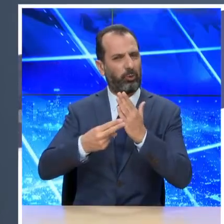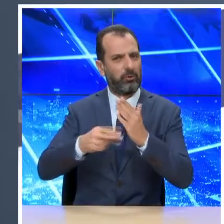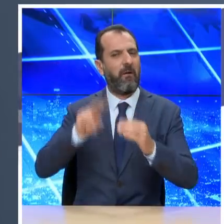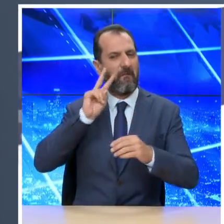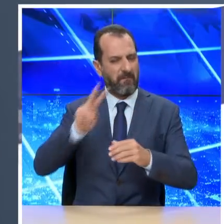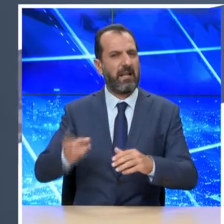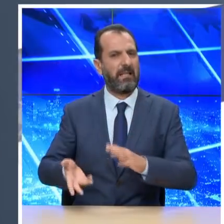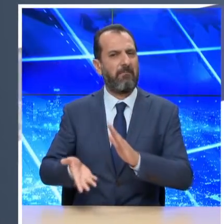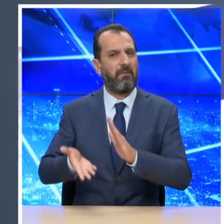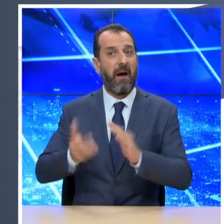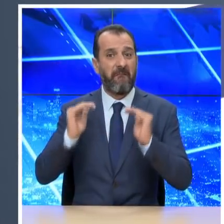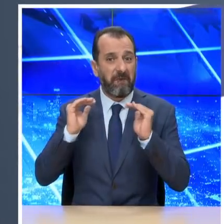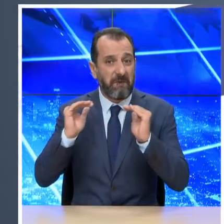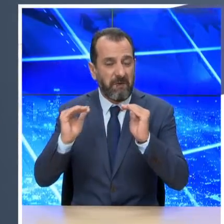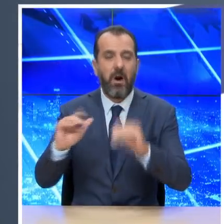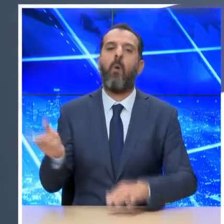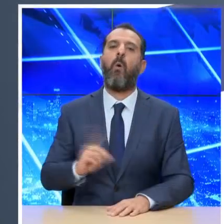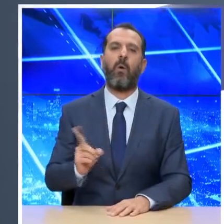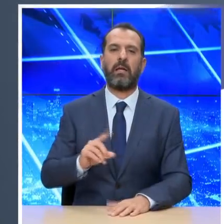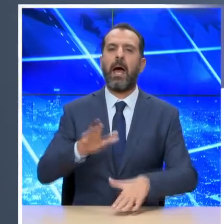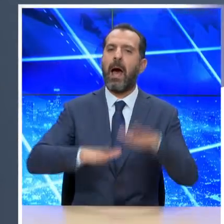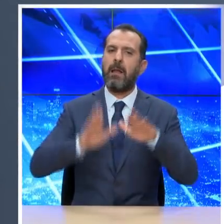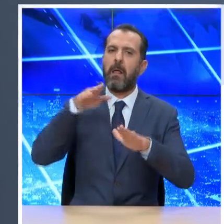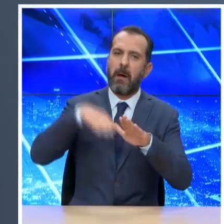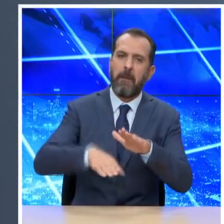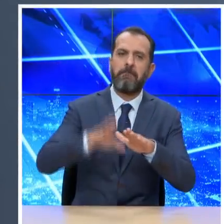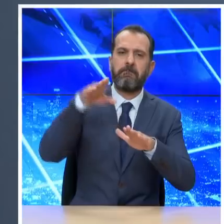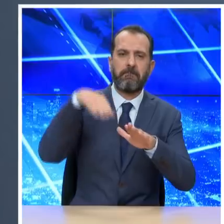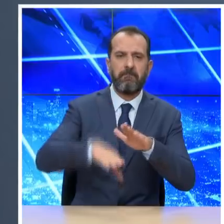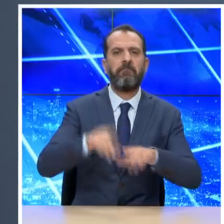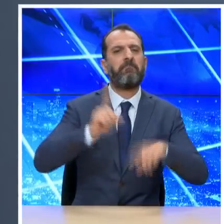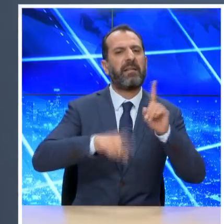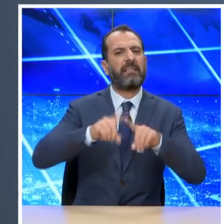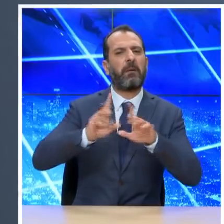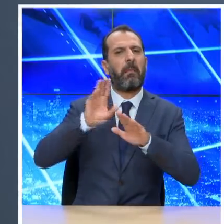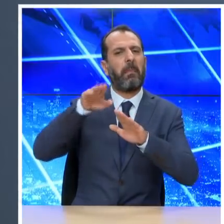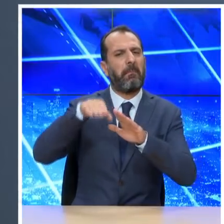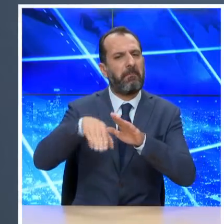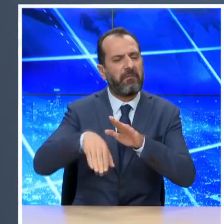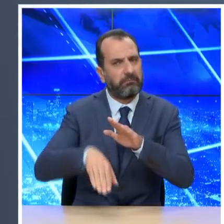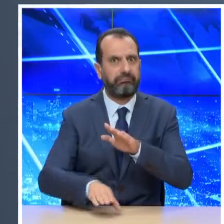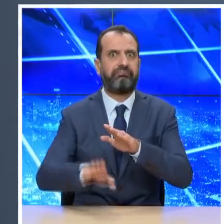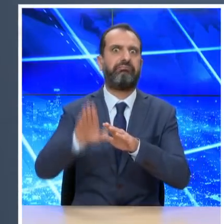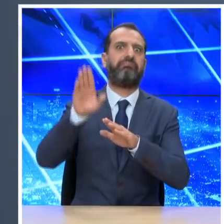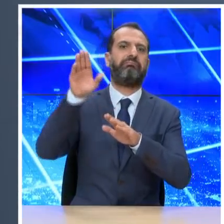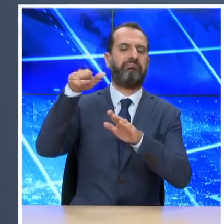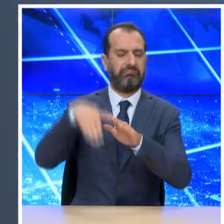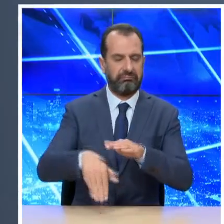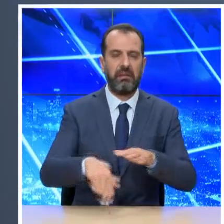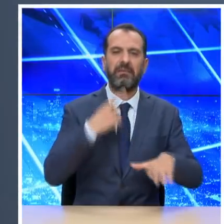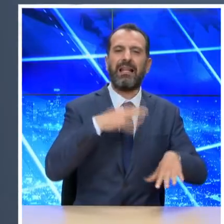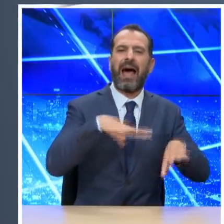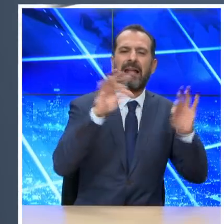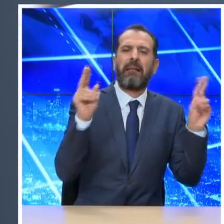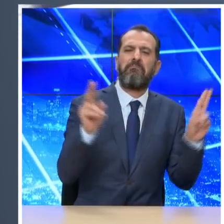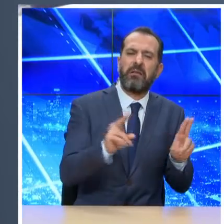αλλά όχι σταθερά και ακολουθεί διακυμάνσεις με βραχυχρόνιες φέσεις. Το είδαμε λοιπόν, είχαμε μία μικρή μείωση, μετά έχουμε ξανά